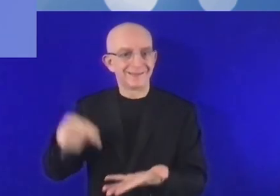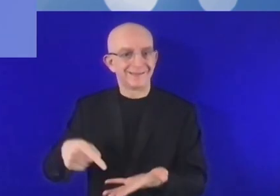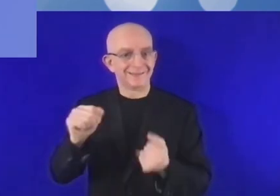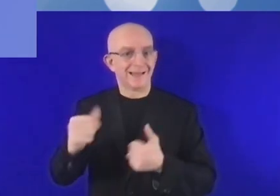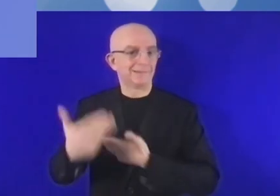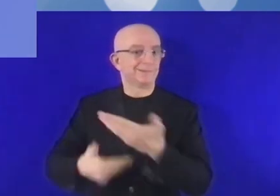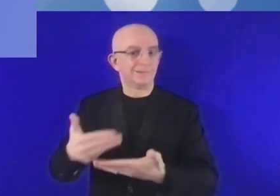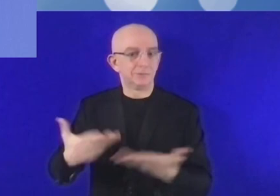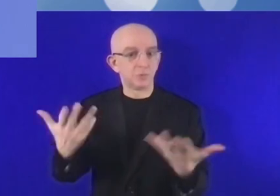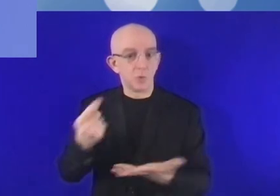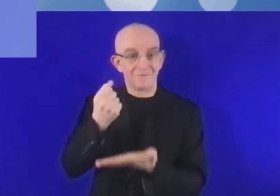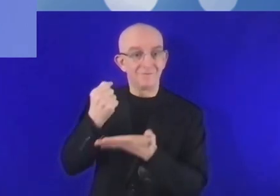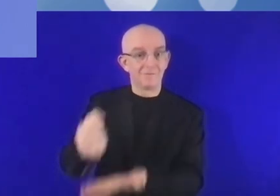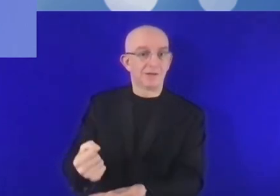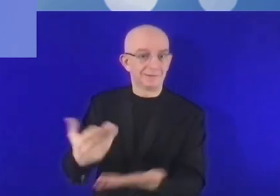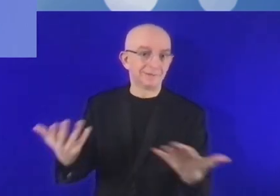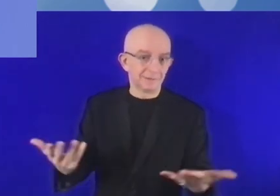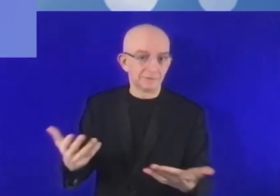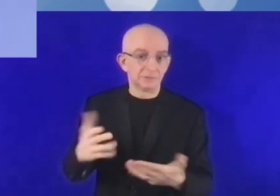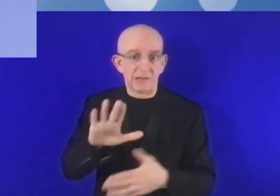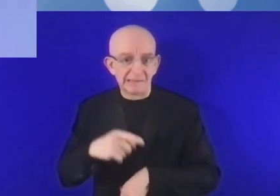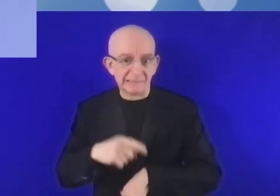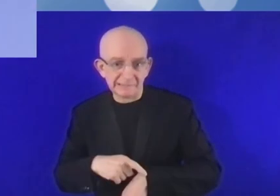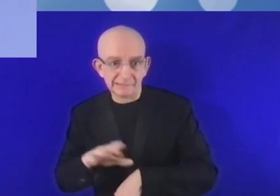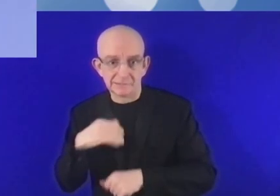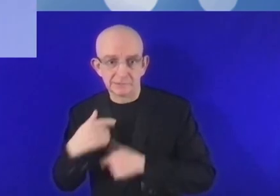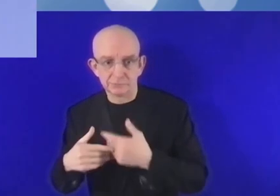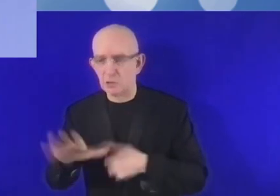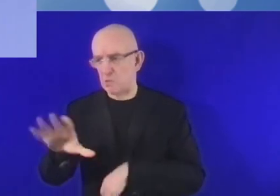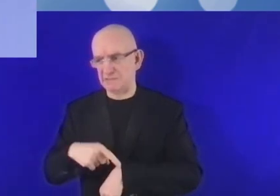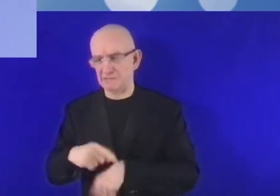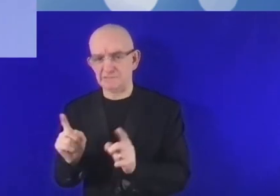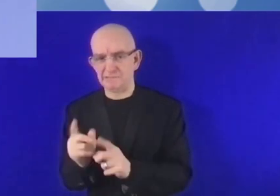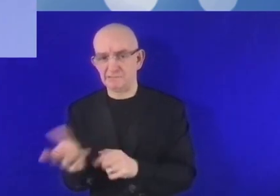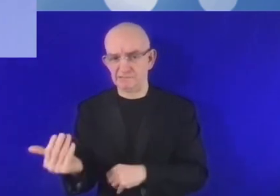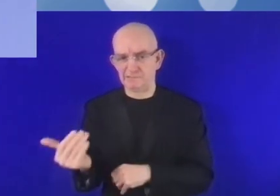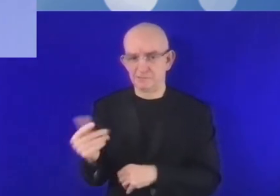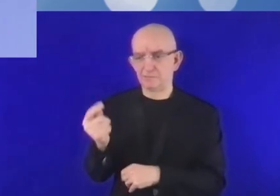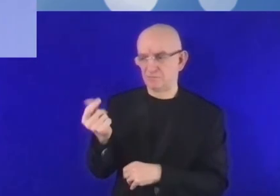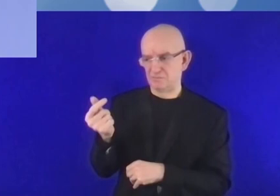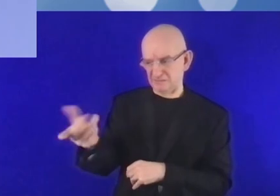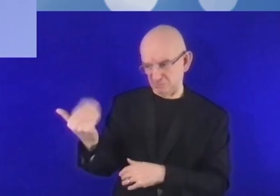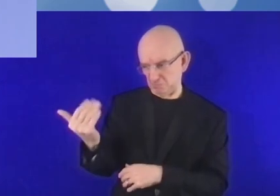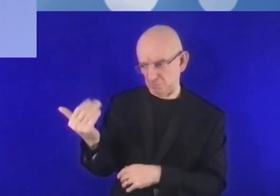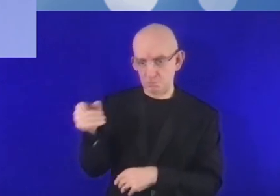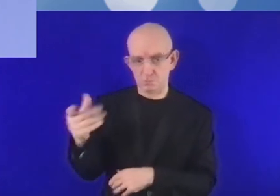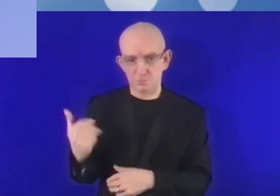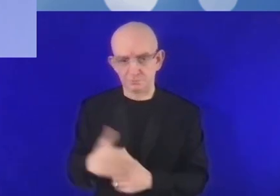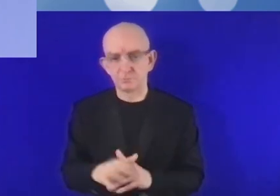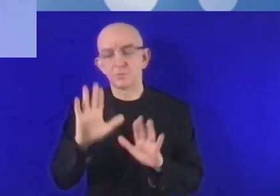?-ce que je peux continuer ? 30 secondes. Vous avez exactement 30 secondes sur les... Je parler quand même, pour évoquer le financement. Oui.